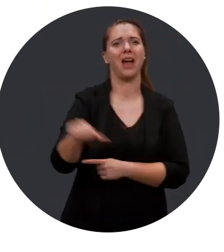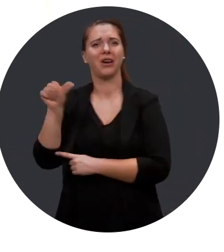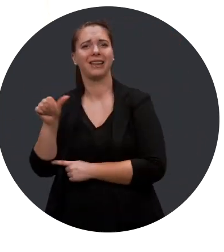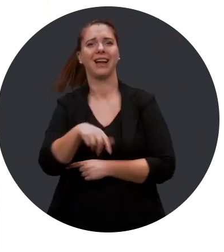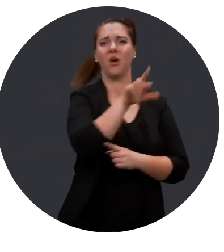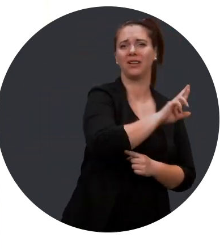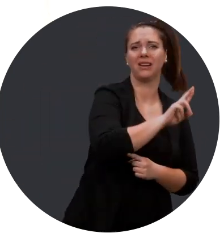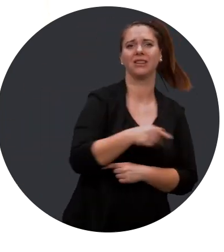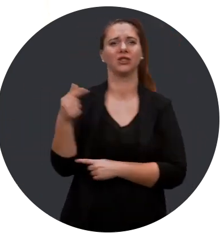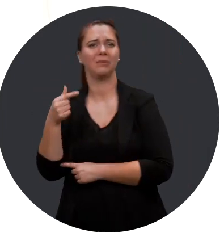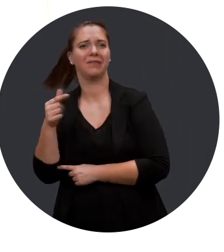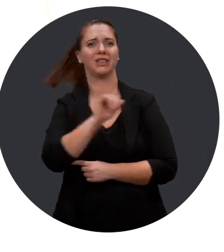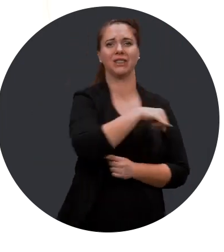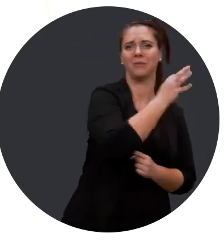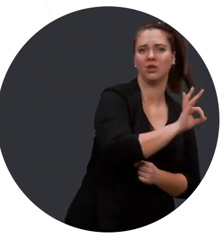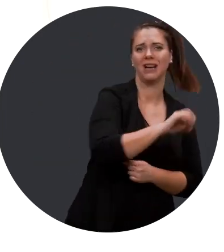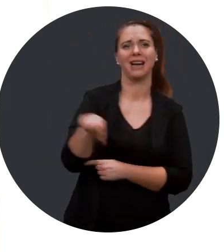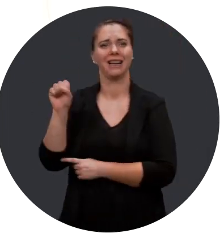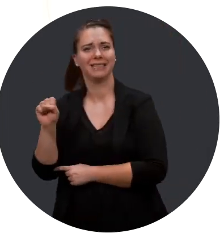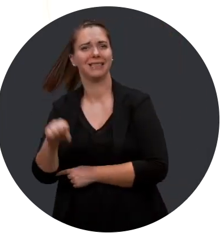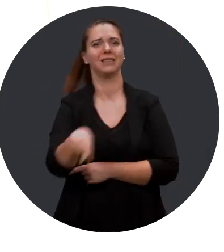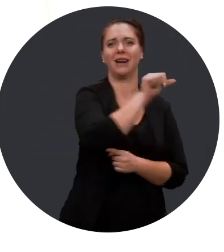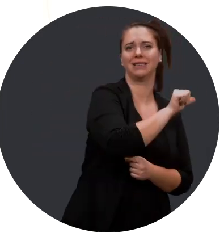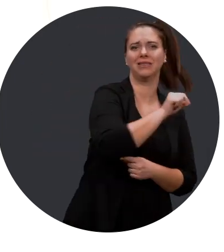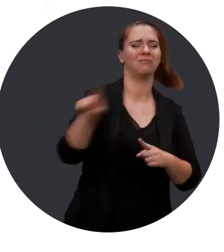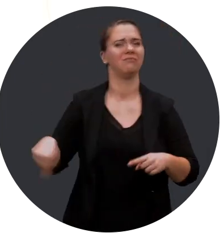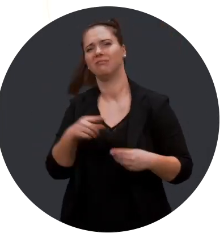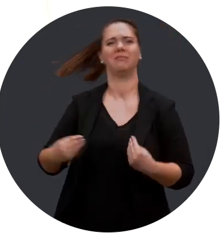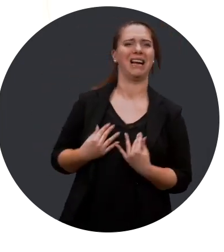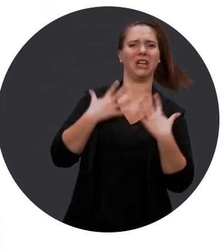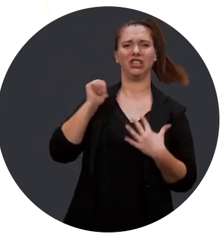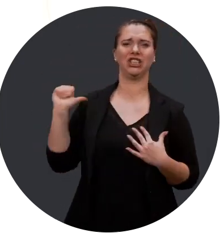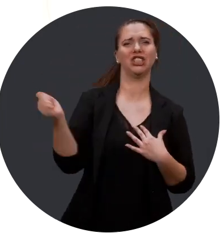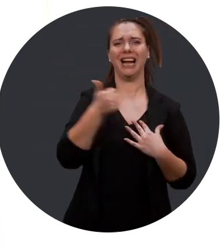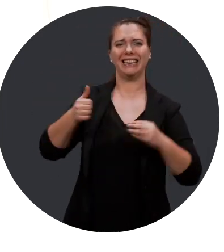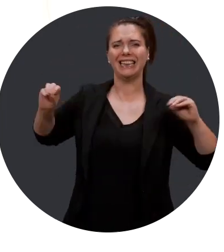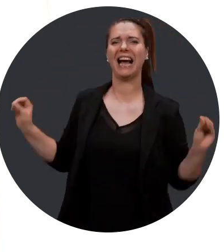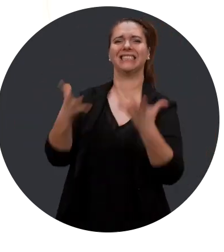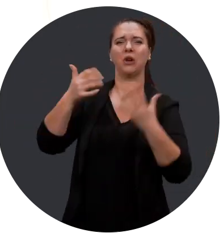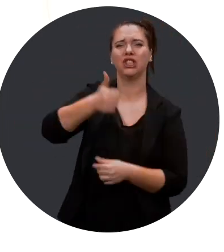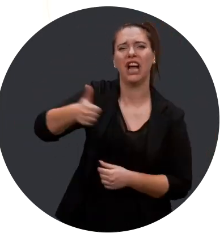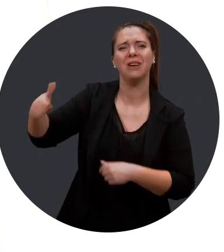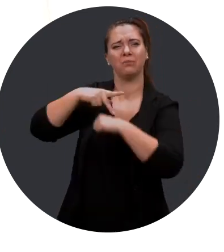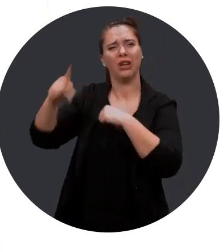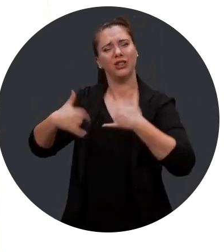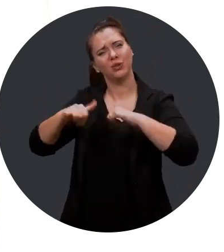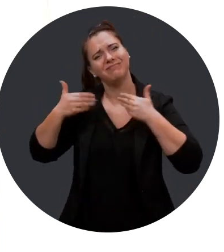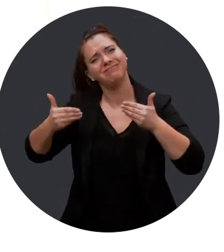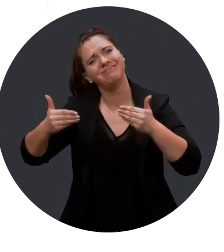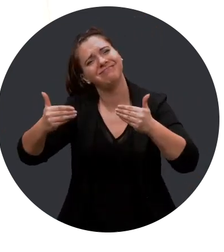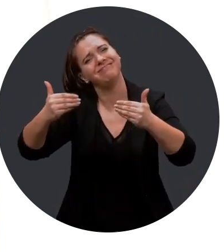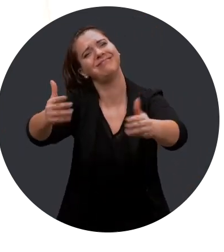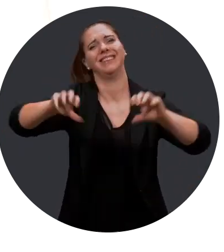Gabriel, Anthony, Roxane, Geneviève, Jean-François, Stéphanie, Anne. Vous êtes mon inspiration pour chaque création, pour